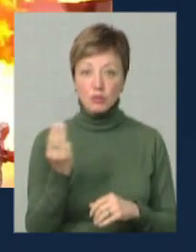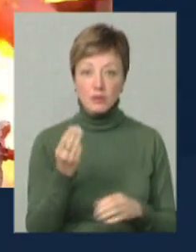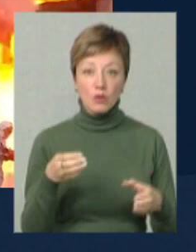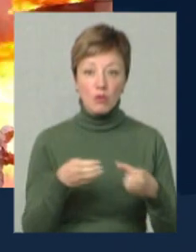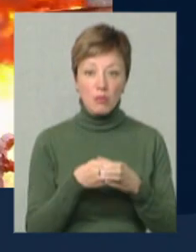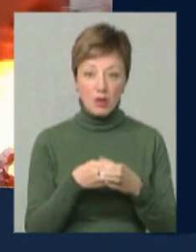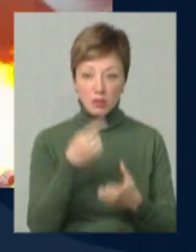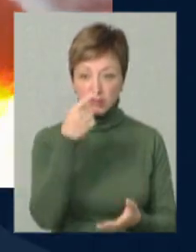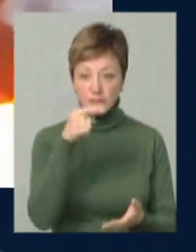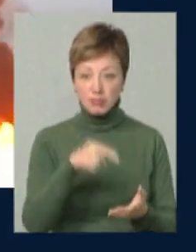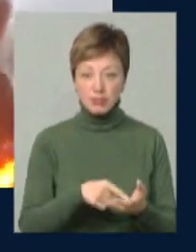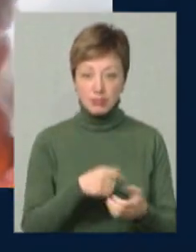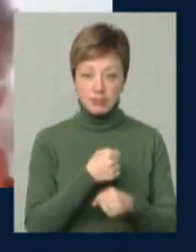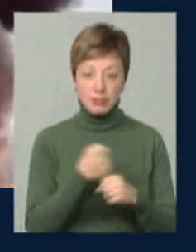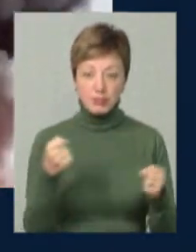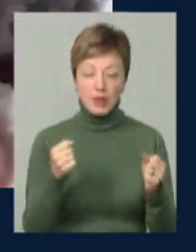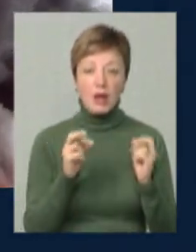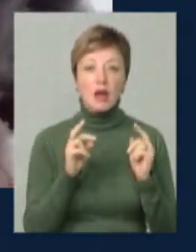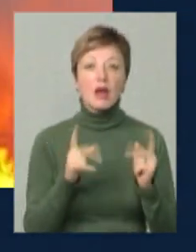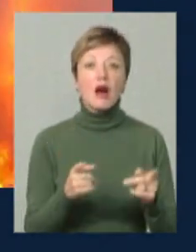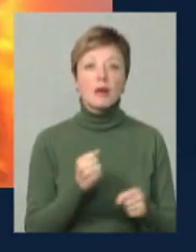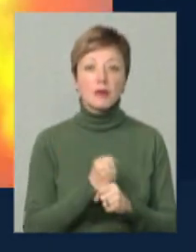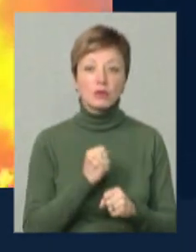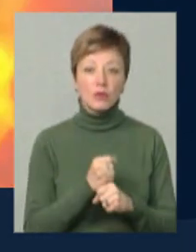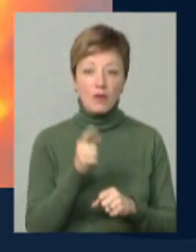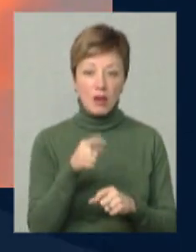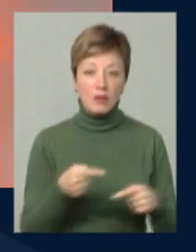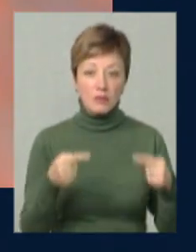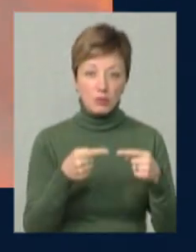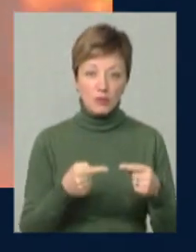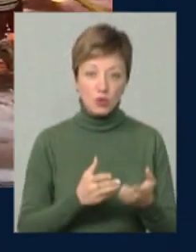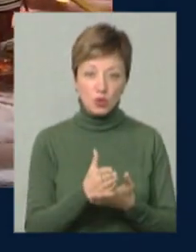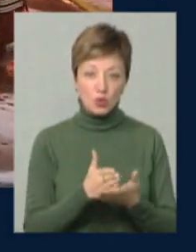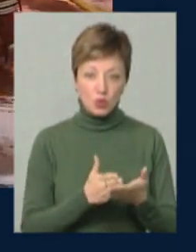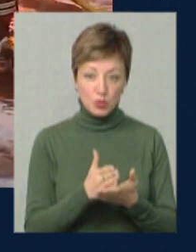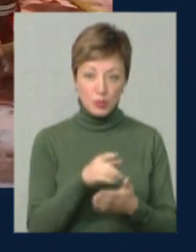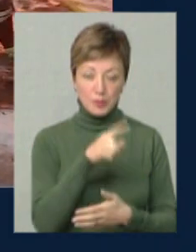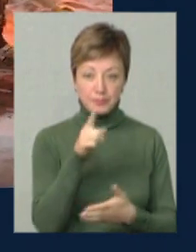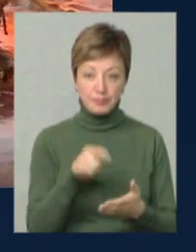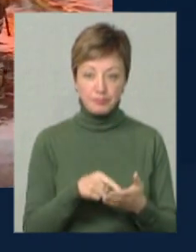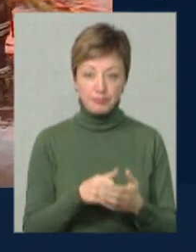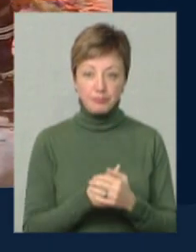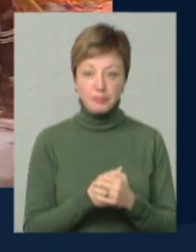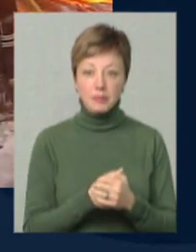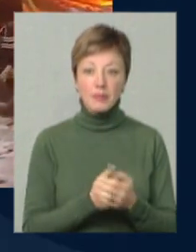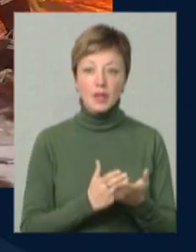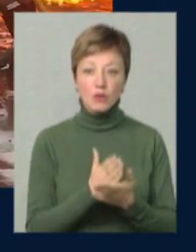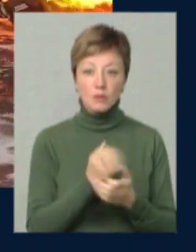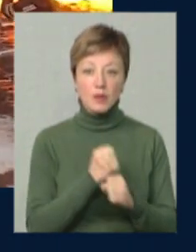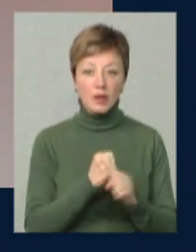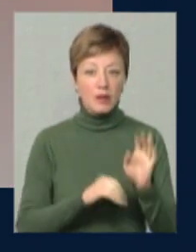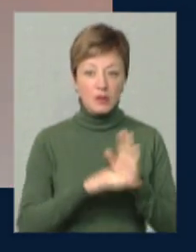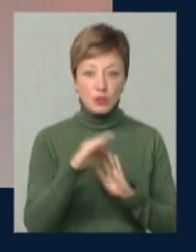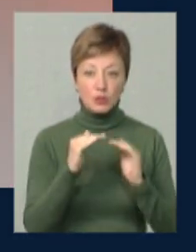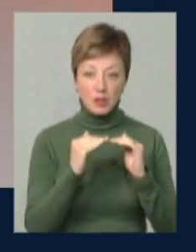громаду прилетіло. Скажіть, як спрацювали тоді відповідні служби, як Ви оцінюєте? Служби спрацювали на найвищому